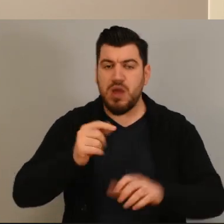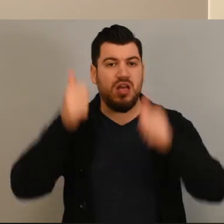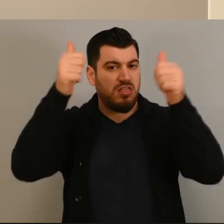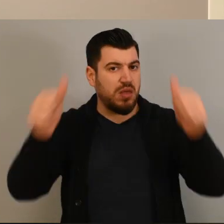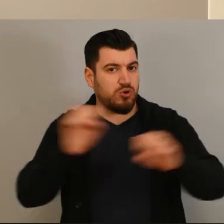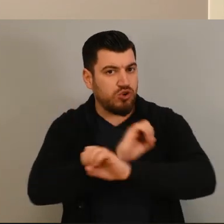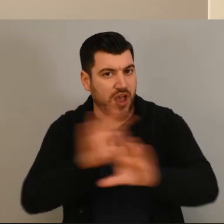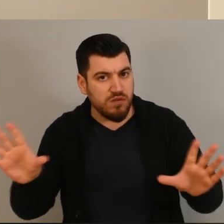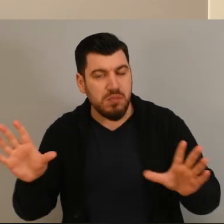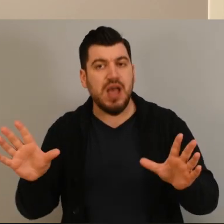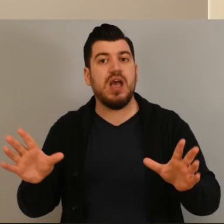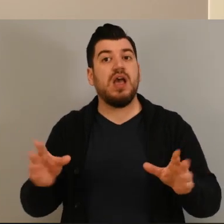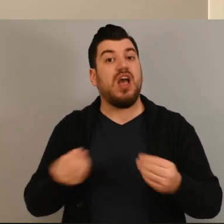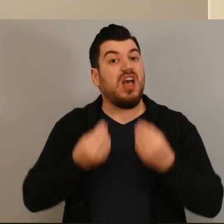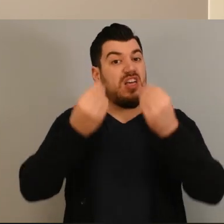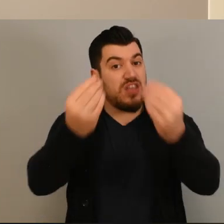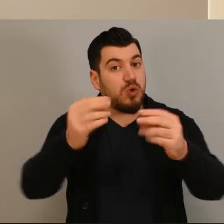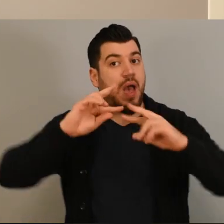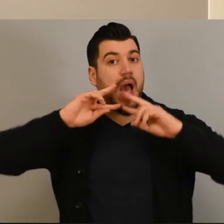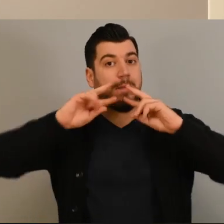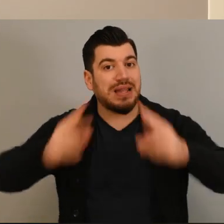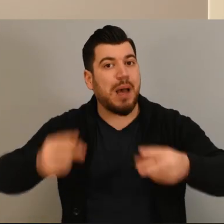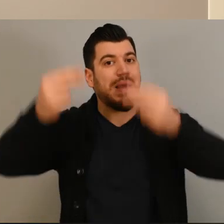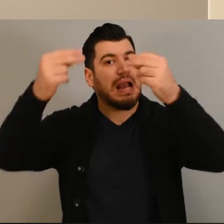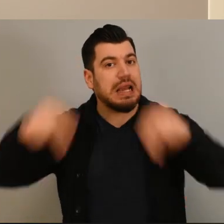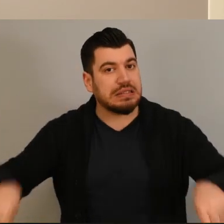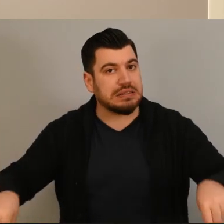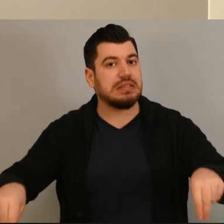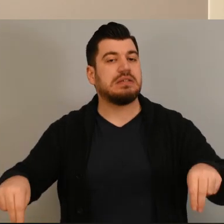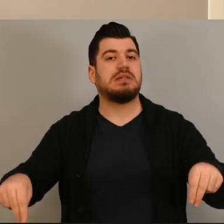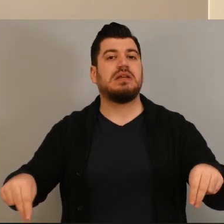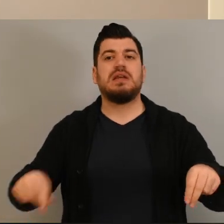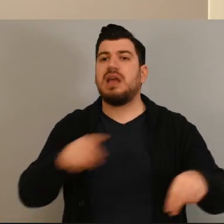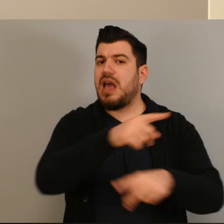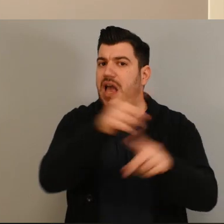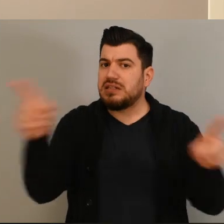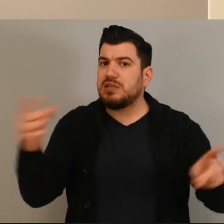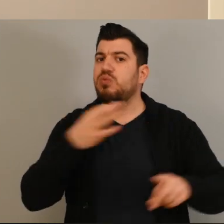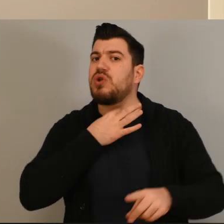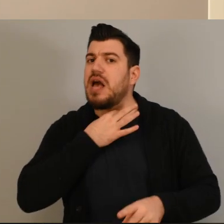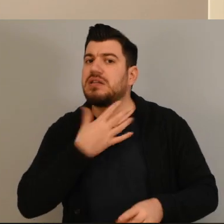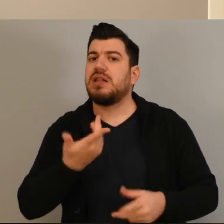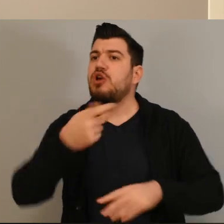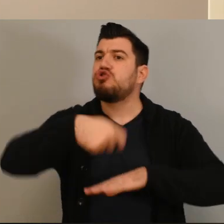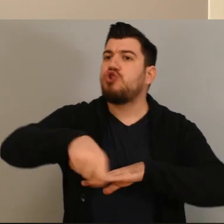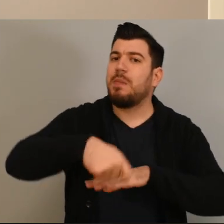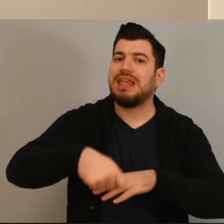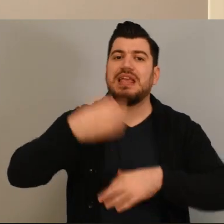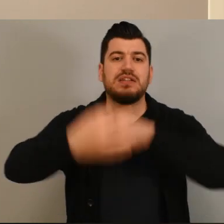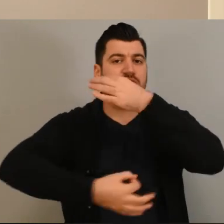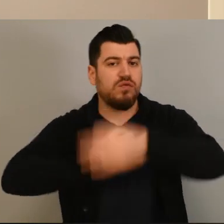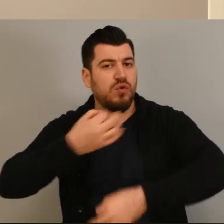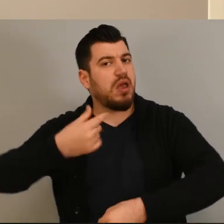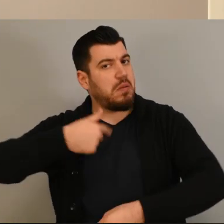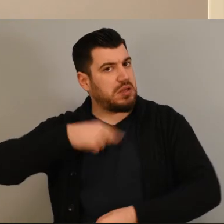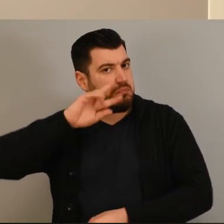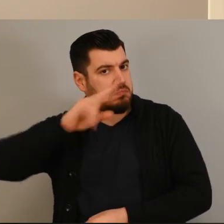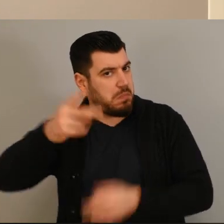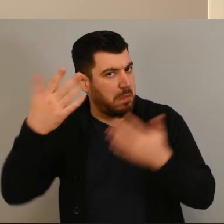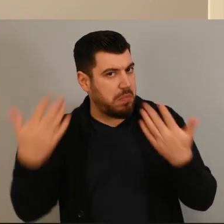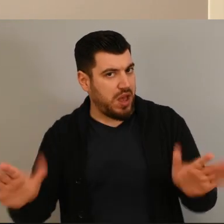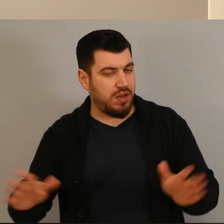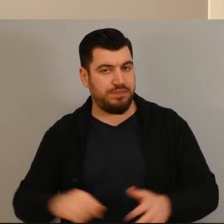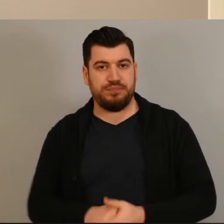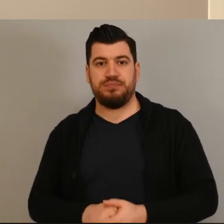ερευνούμε, δημοσιεύουμε, δίνουμε και πάρα πολλές λύσεις σε όσες και όσους χρειάζεστε οποιαδήποτε πληροφορία, νομική